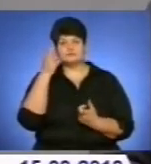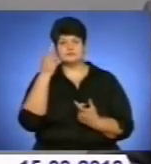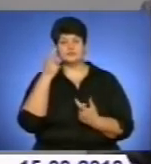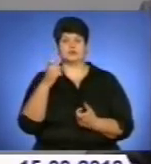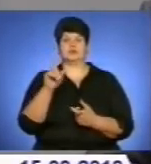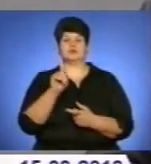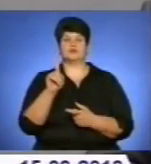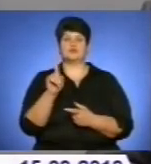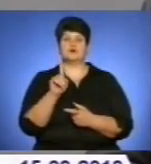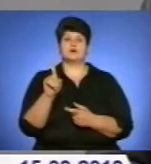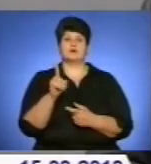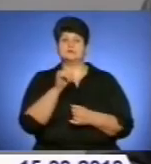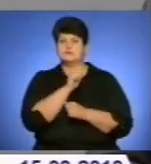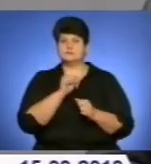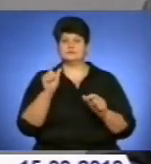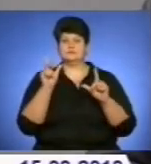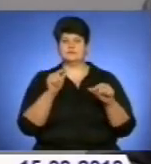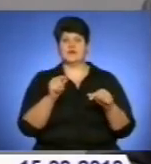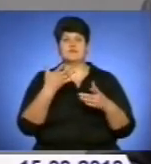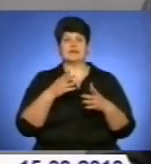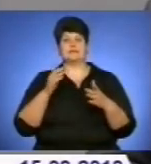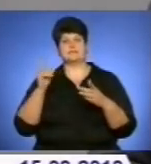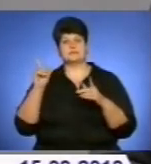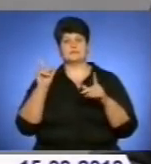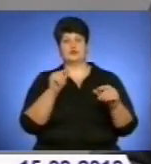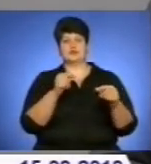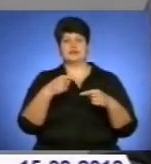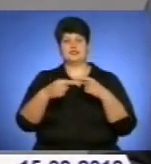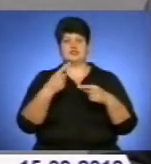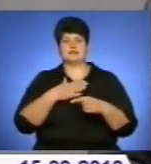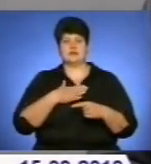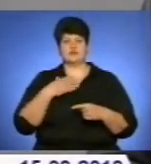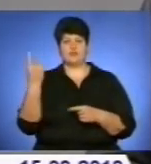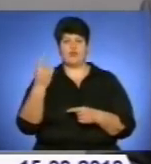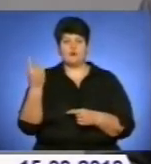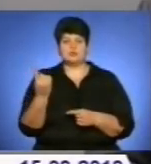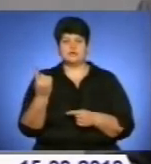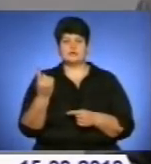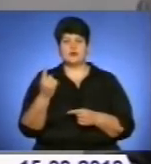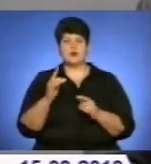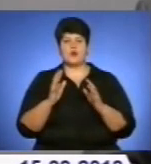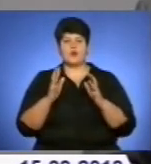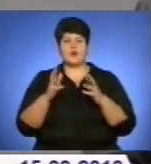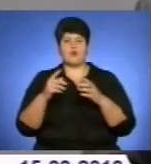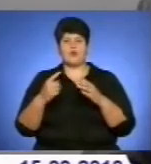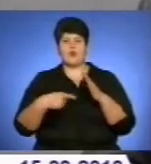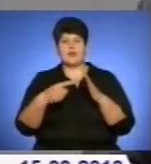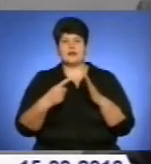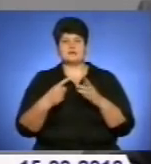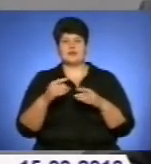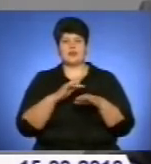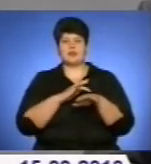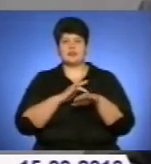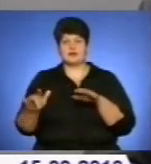винуваті. Тільки на Монастирищені чи ще? На Монастирищені маємо таке скупчення автомобілів. Виїхали, вони були